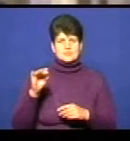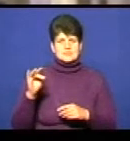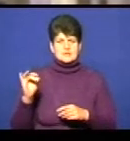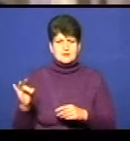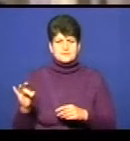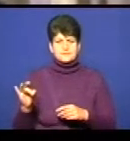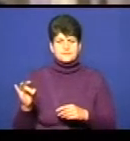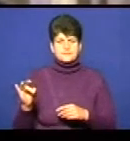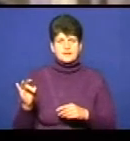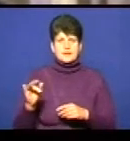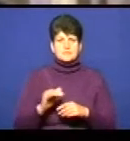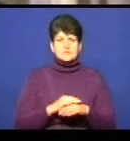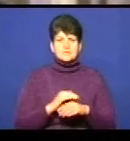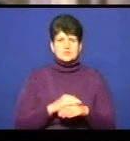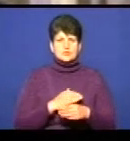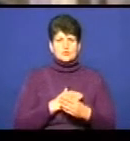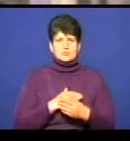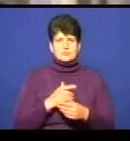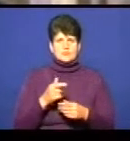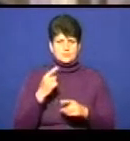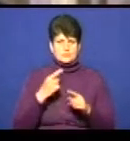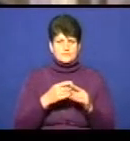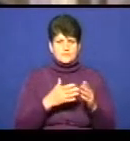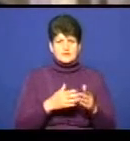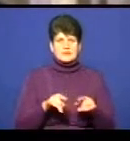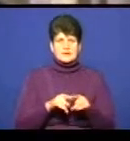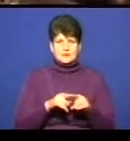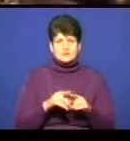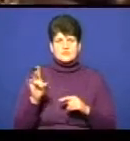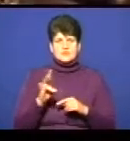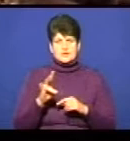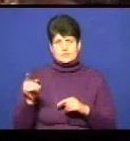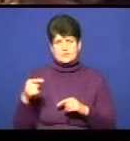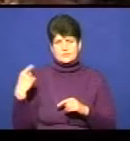блаженішого Любомира Гузара, також парох з Тернопільщини.